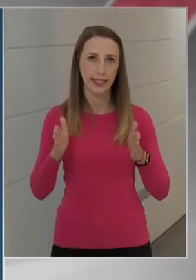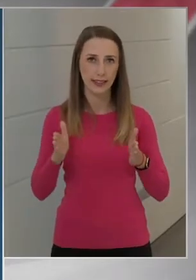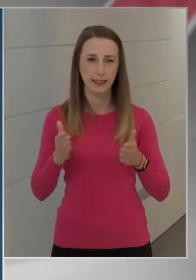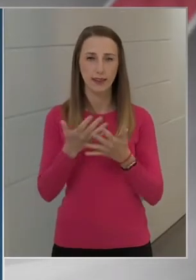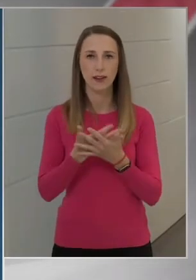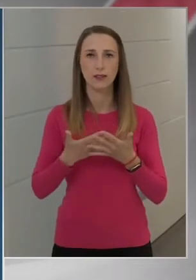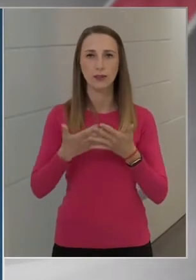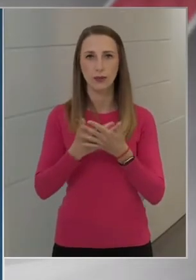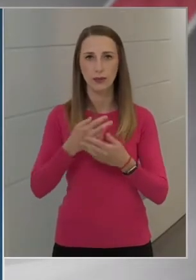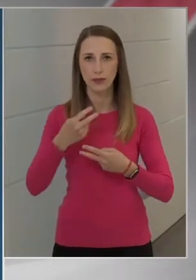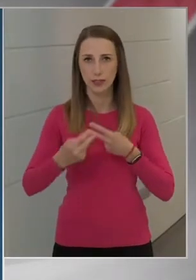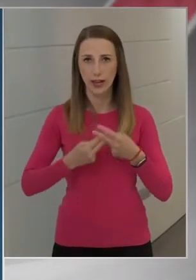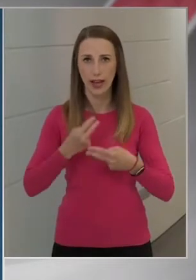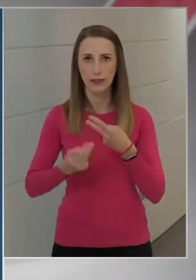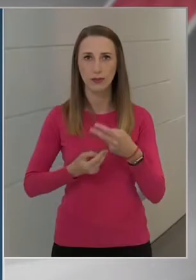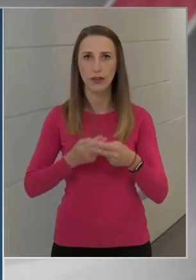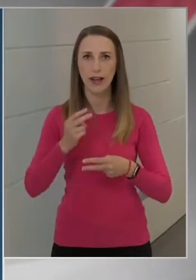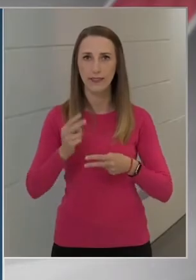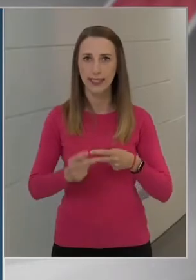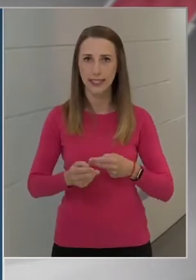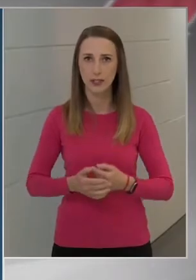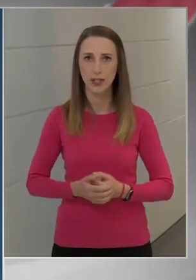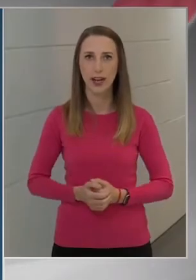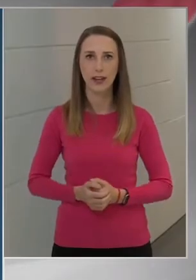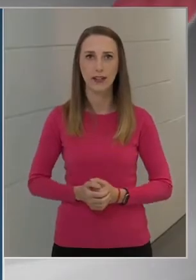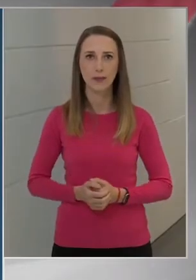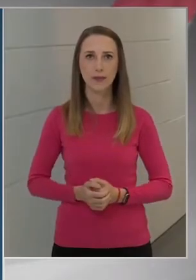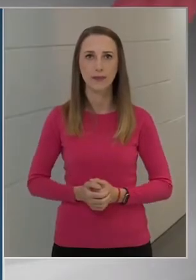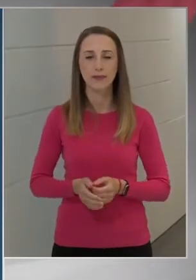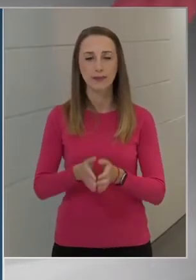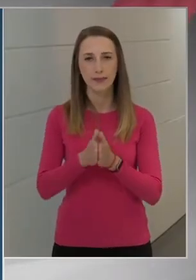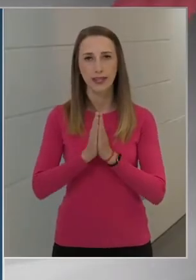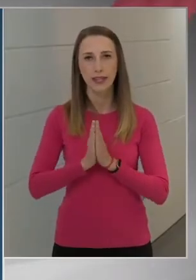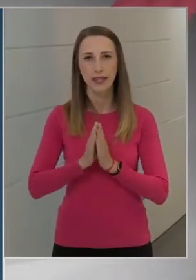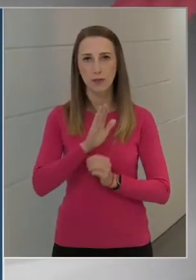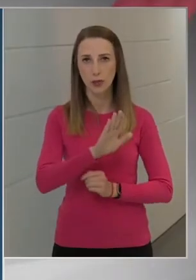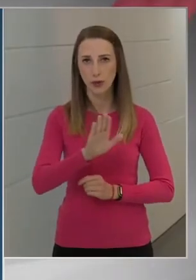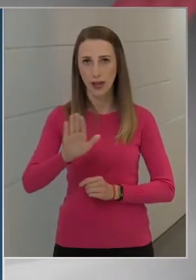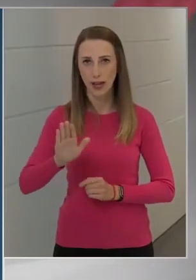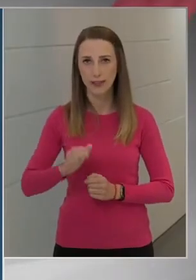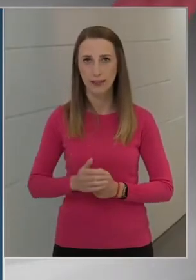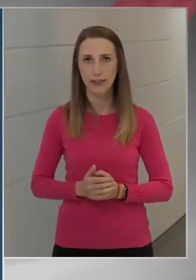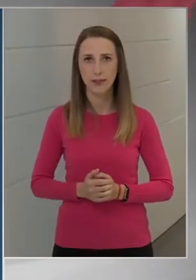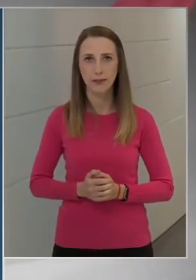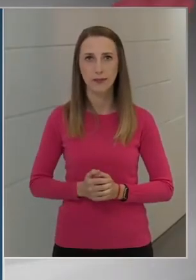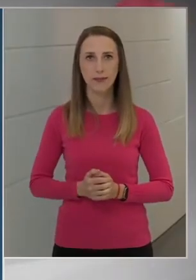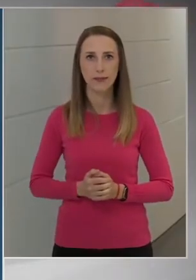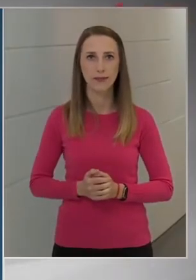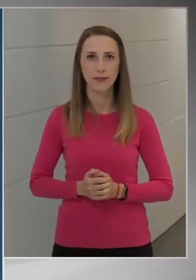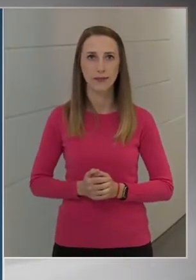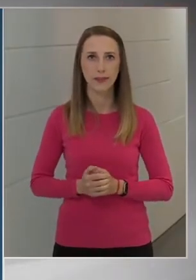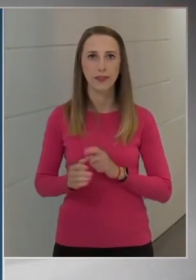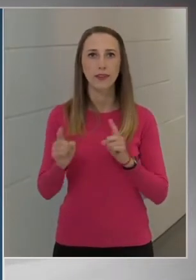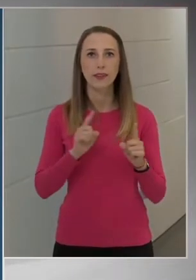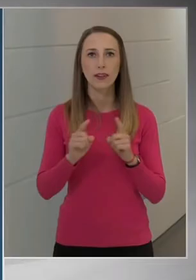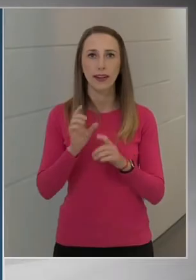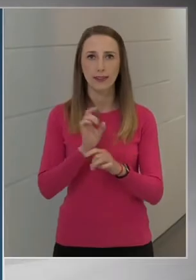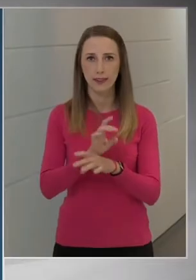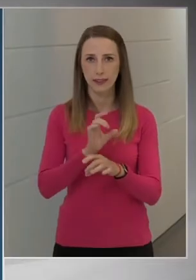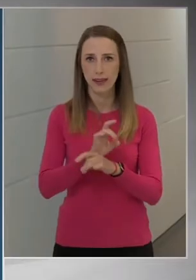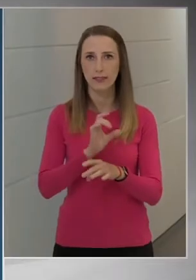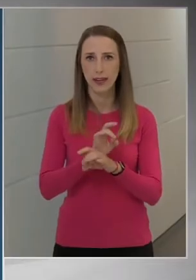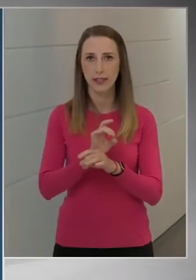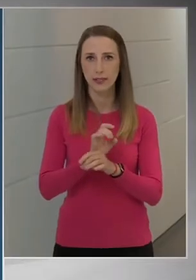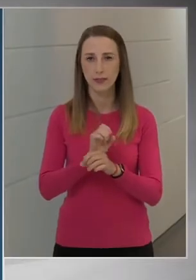szűrővizsgálatoknak az elvégzésére, kérem önöket, hogy talán a járvány is